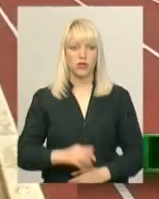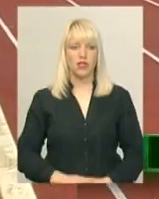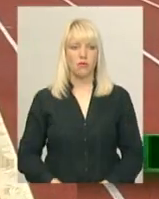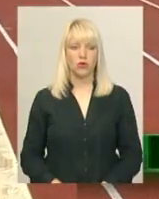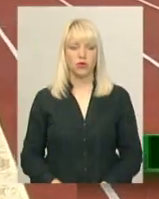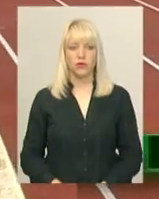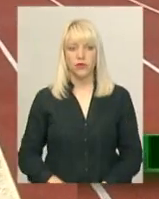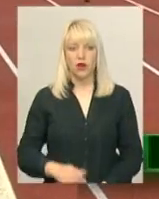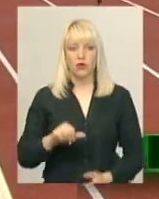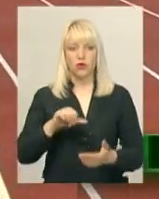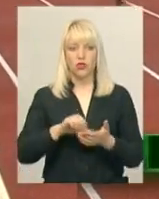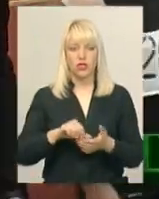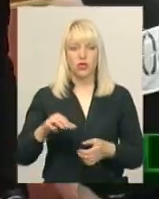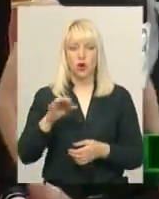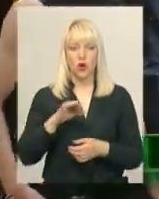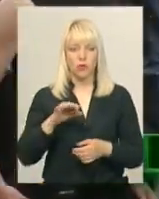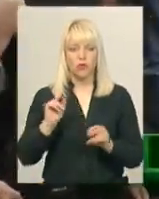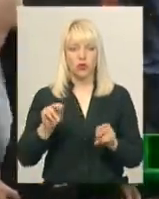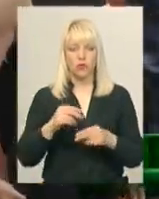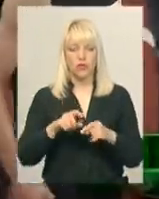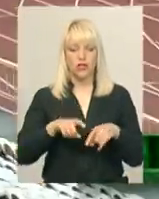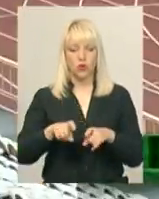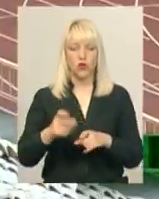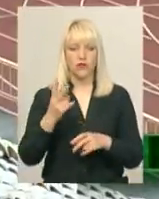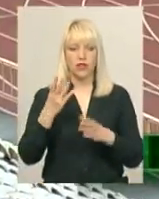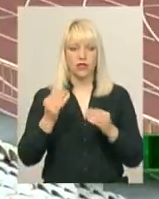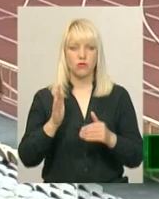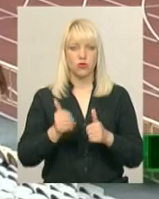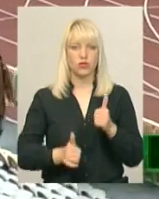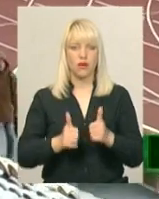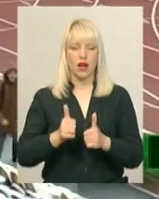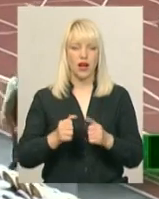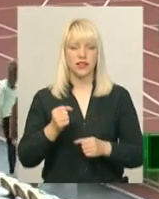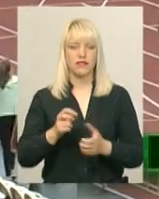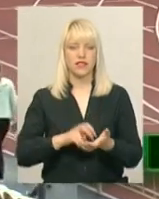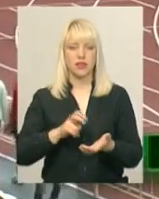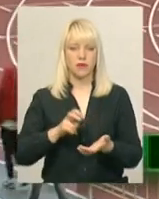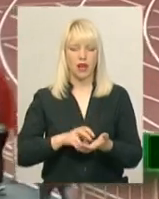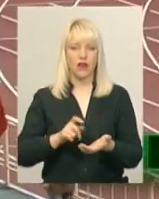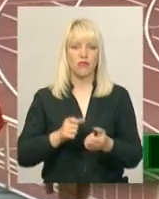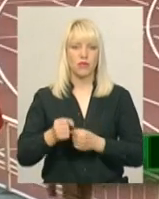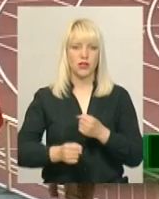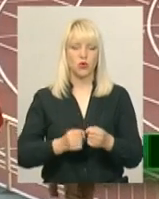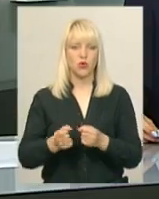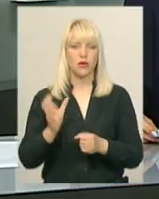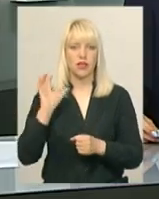Учасники обласного чемпіонату з легкої атлетики два дні в Хмельницькому змагатимуться в стрибках, бігу і метані ядра.